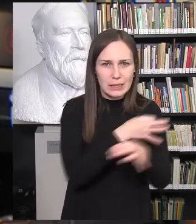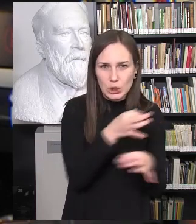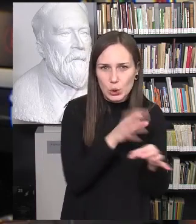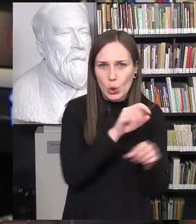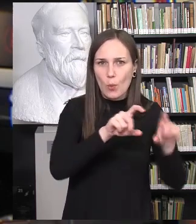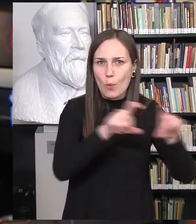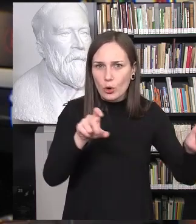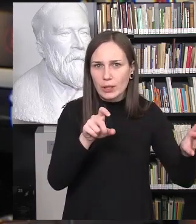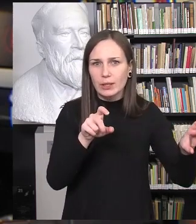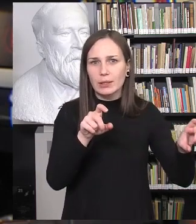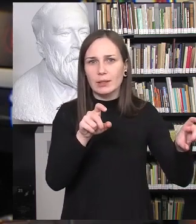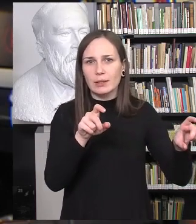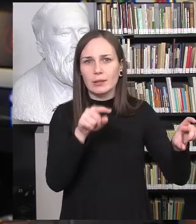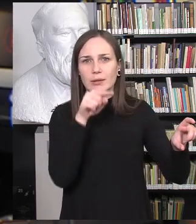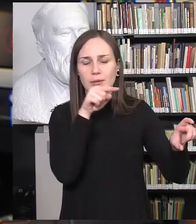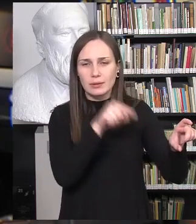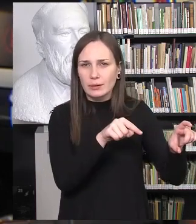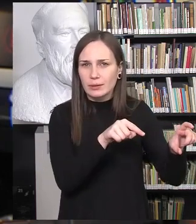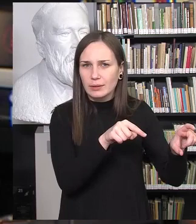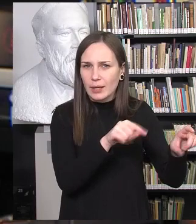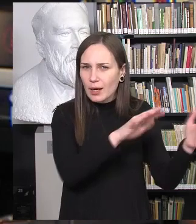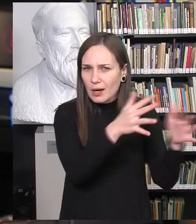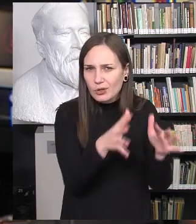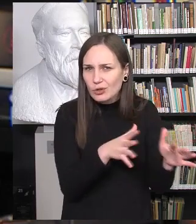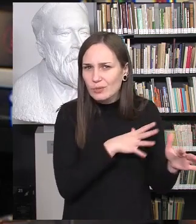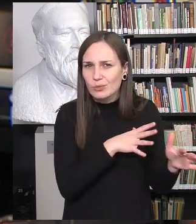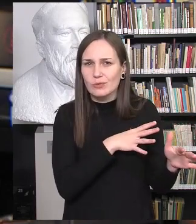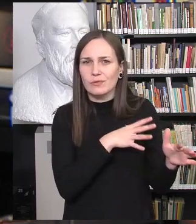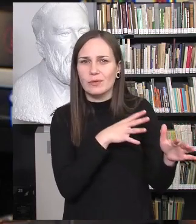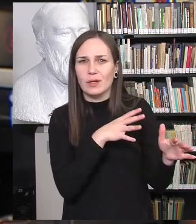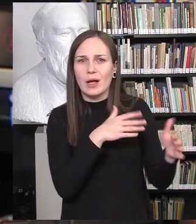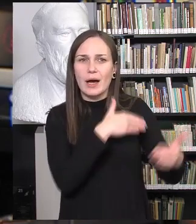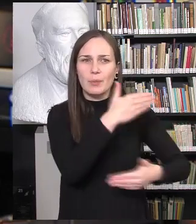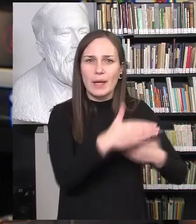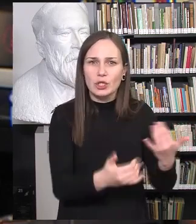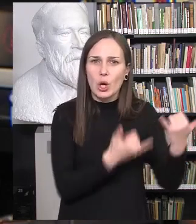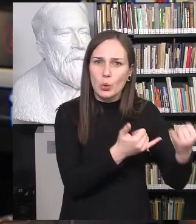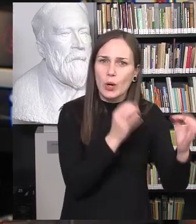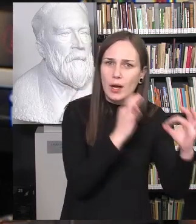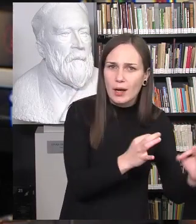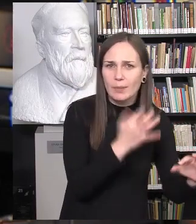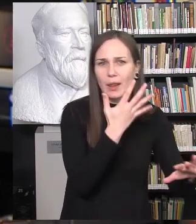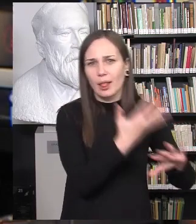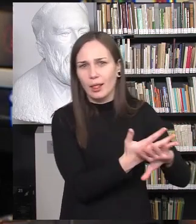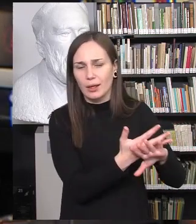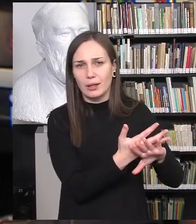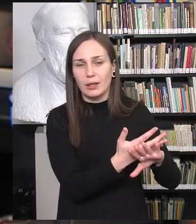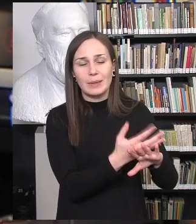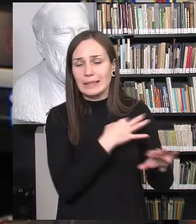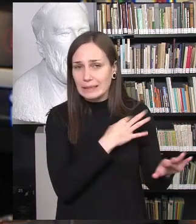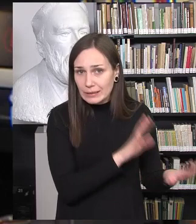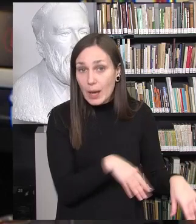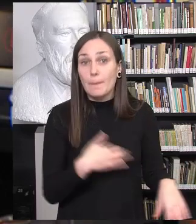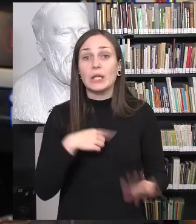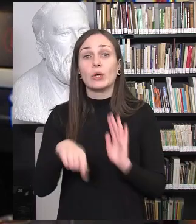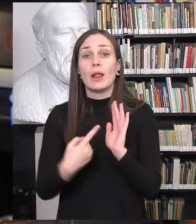nesusipratimas, ar ten buvo tinkamai tam tikrą medžiagę pateikiamą ar netinkamai. Bet mano klausimas